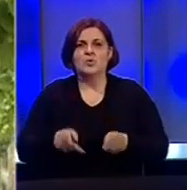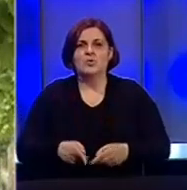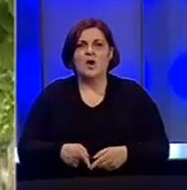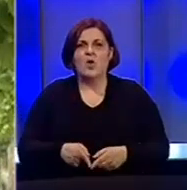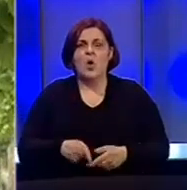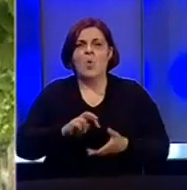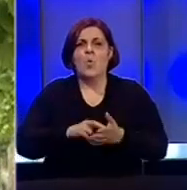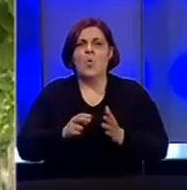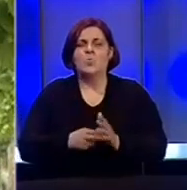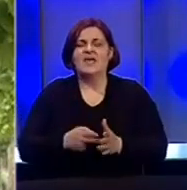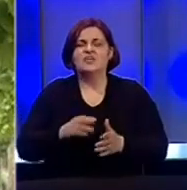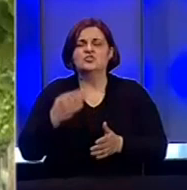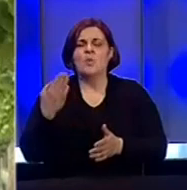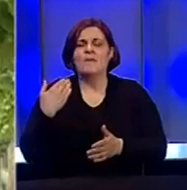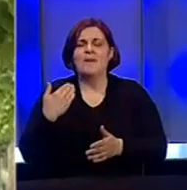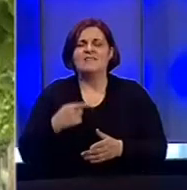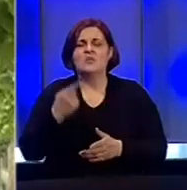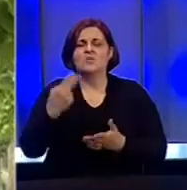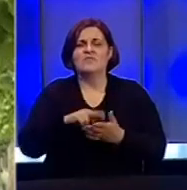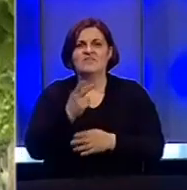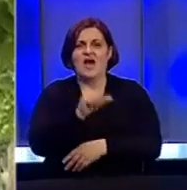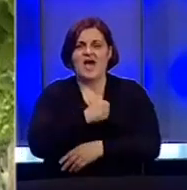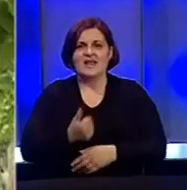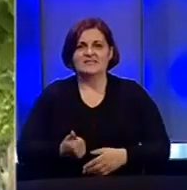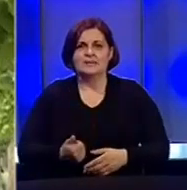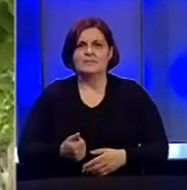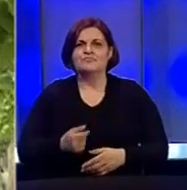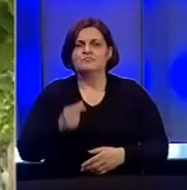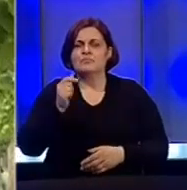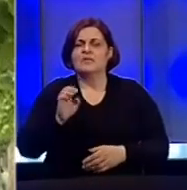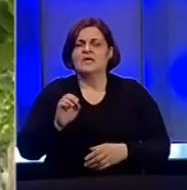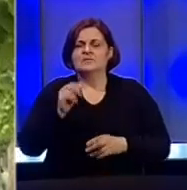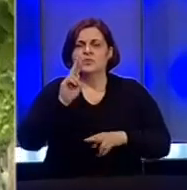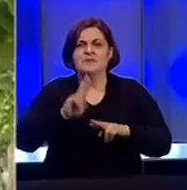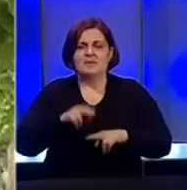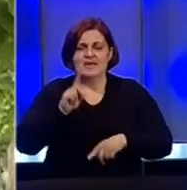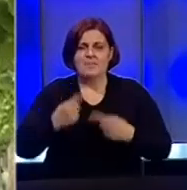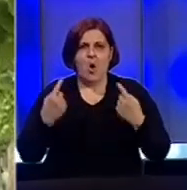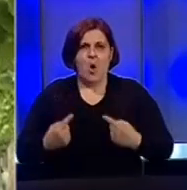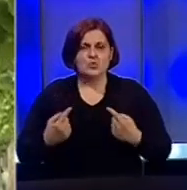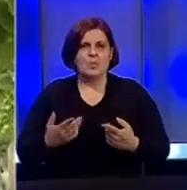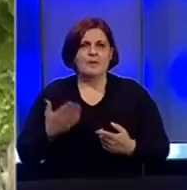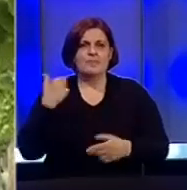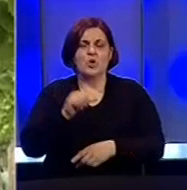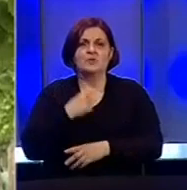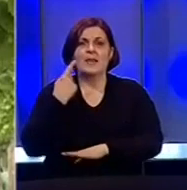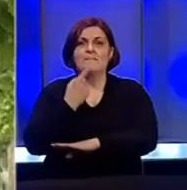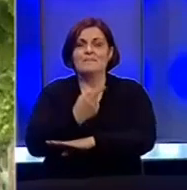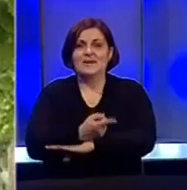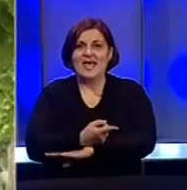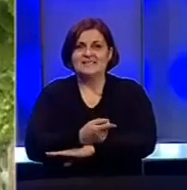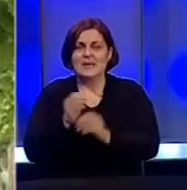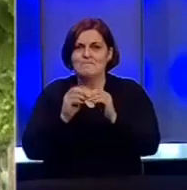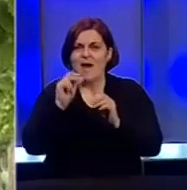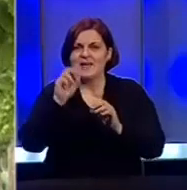tehničkom mandatu od 2012. godine. Vijeća Europskog suda za ljudska prava krajem oktobra prošle godine donijelo je presudu u predmetu